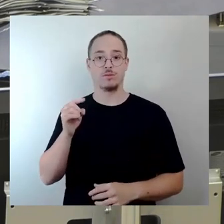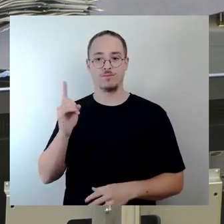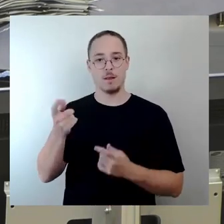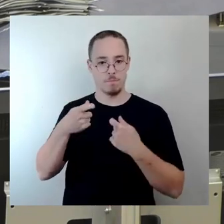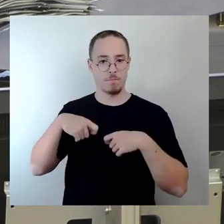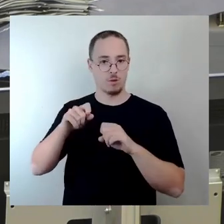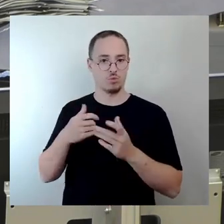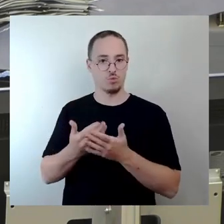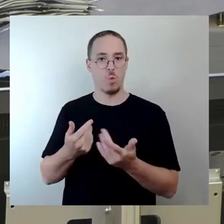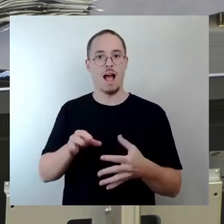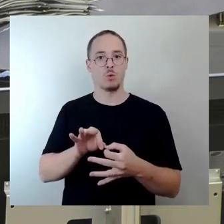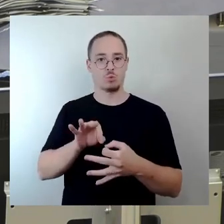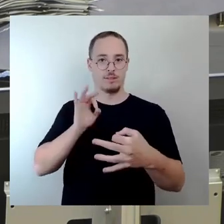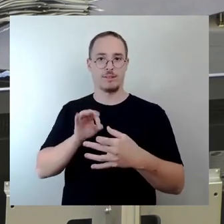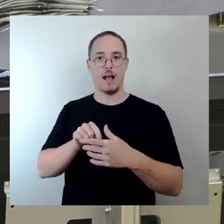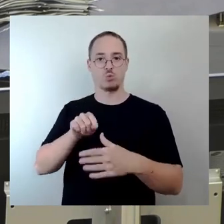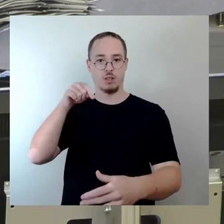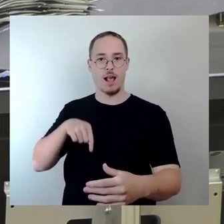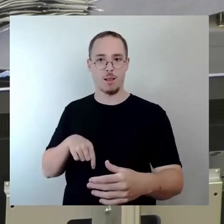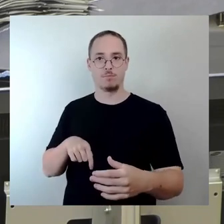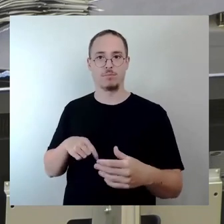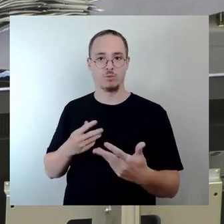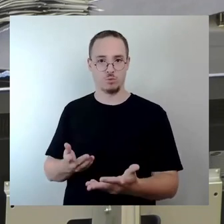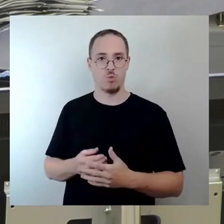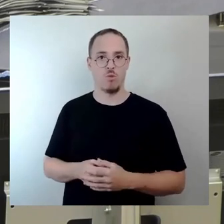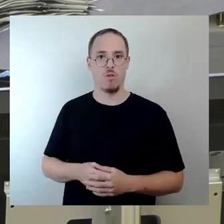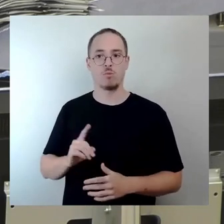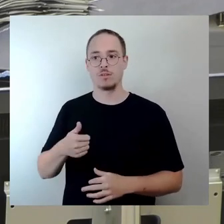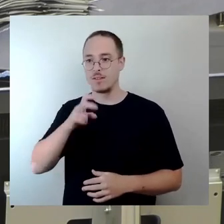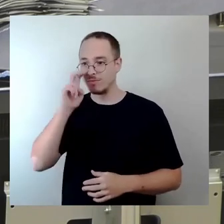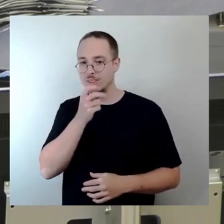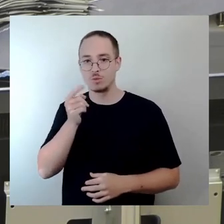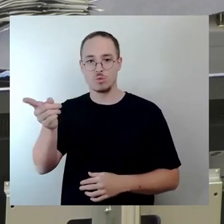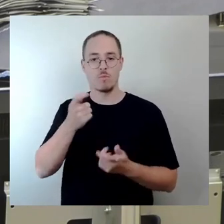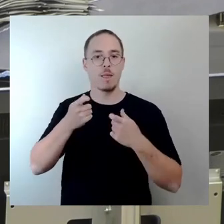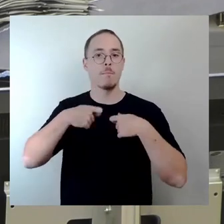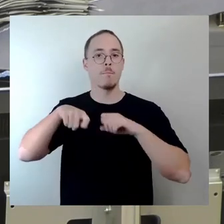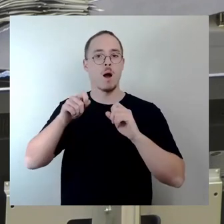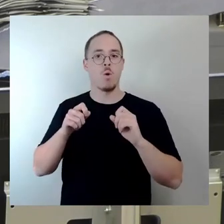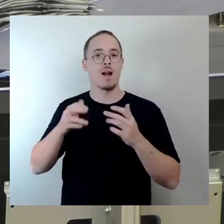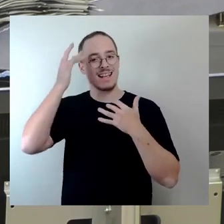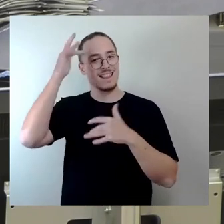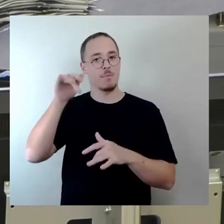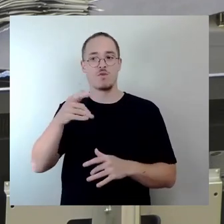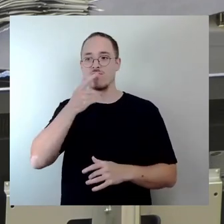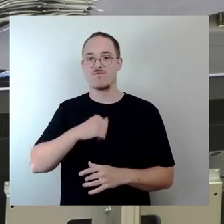lag und dann der Versuch, eine Baugenehmigung einzuklagen, die eben durch zwei Instanzen gescheitert ist.